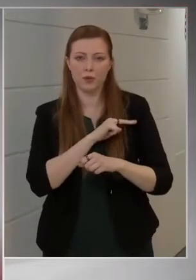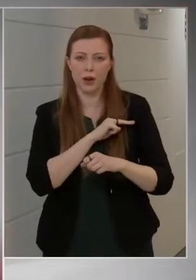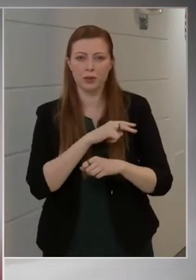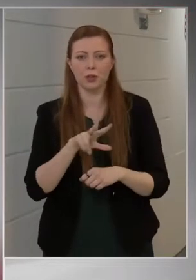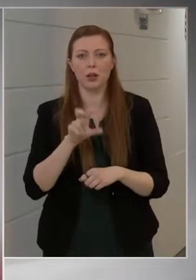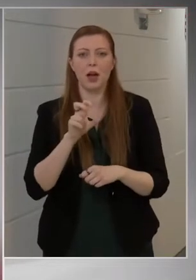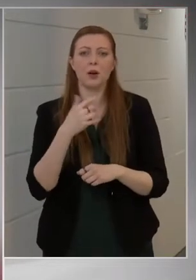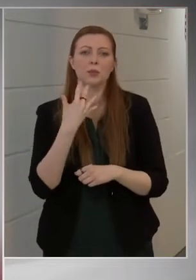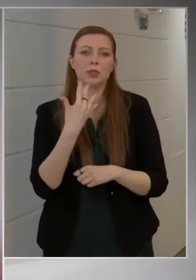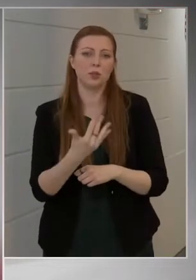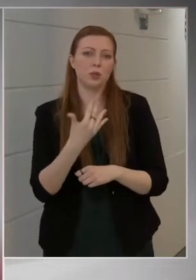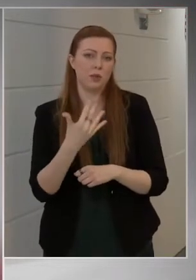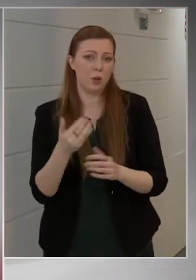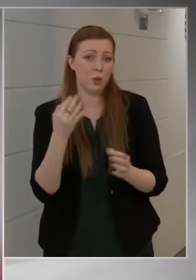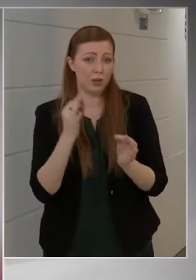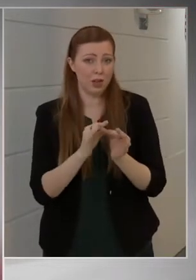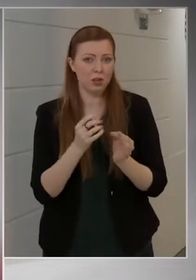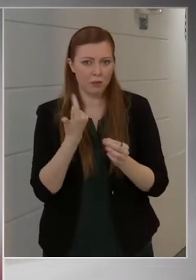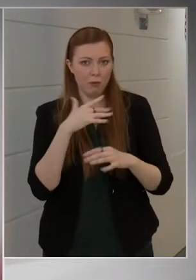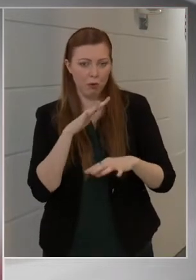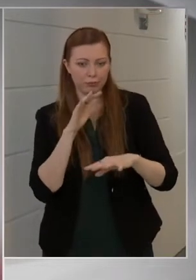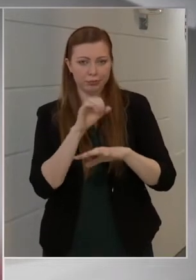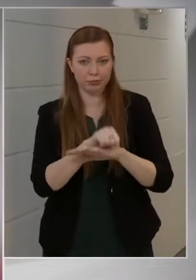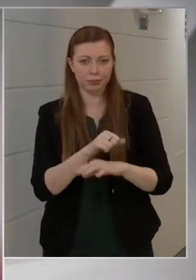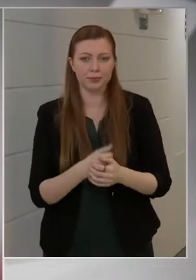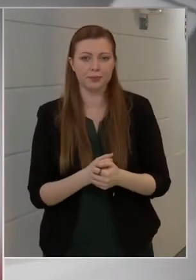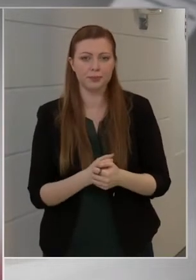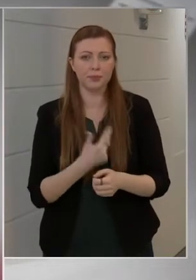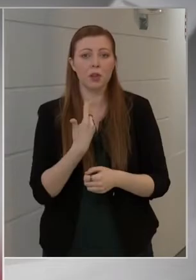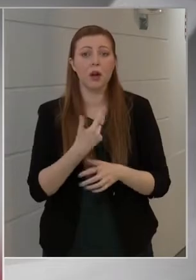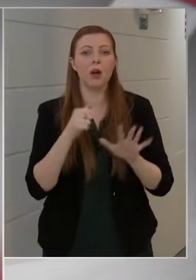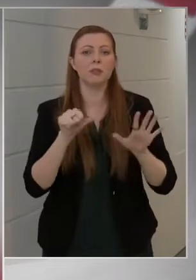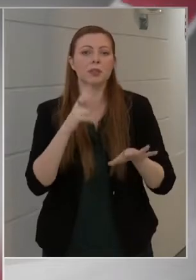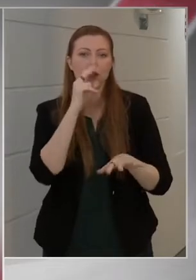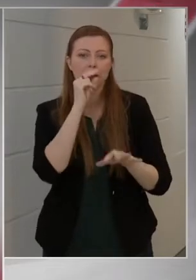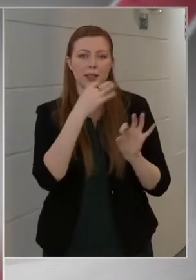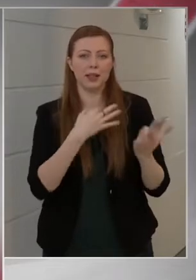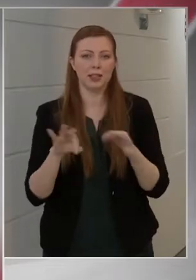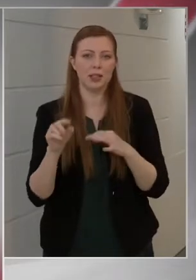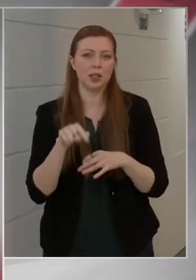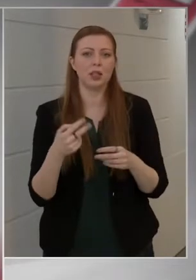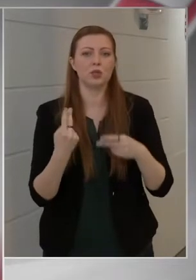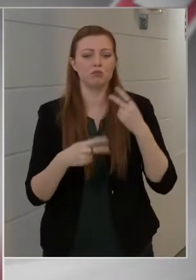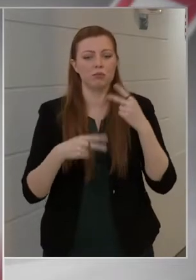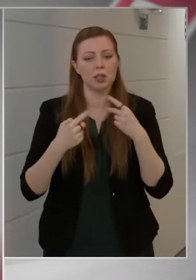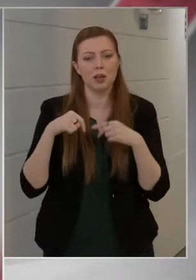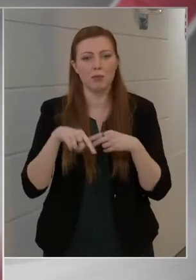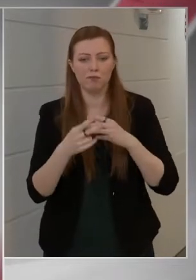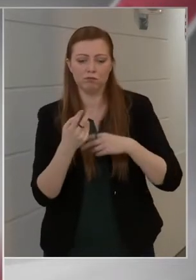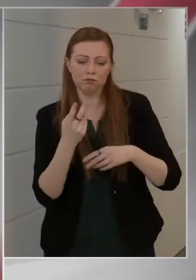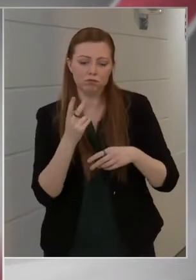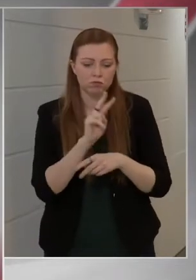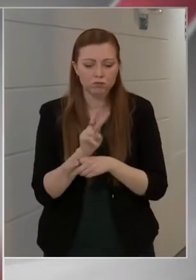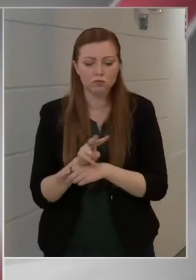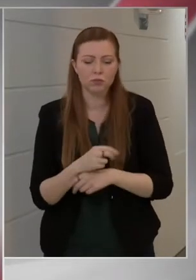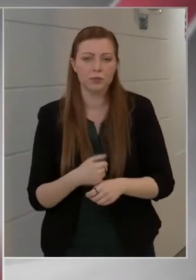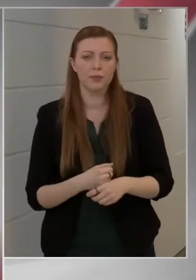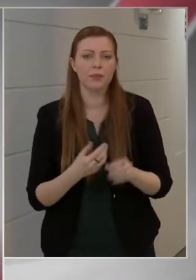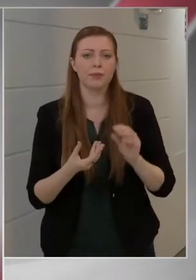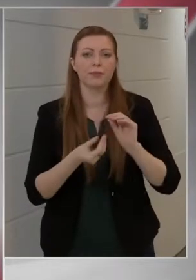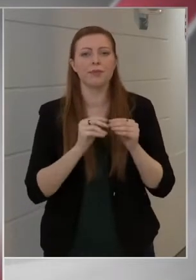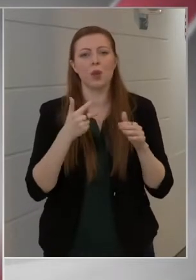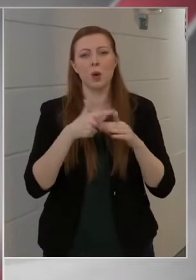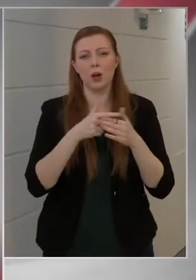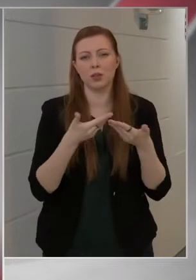355 esetben volt megállapítható 36 rendőri intézkedést vendéglátó üzletben végeztünk. Az üzletek korlátozott